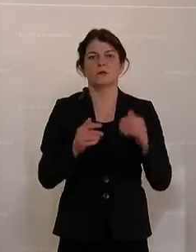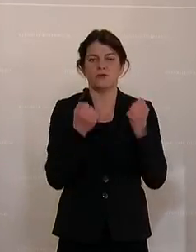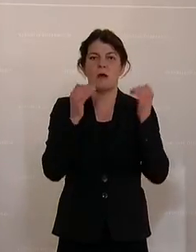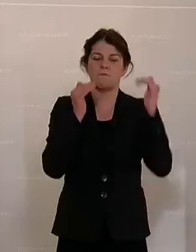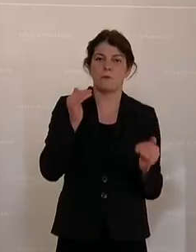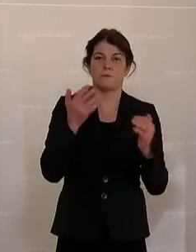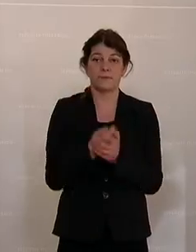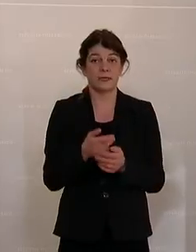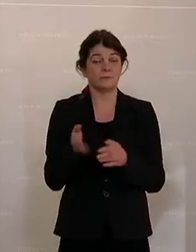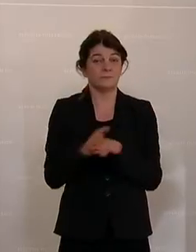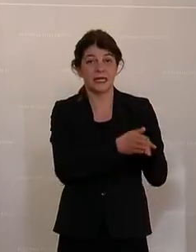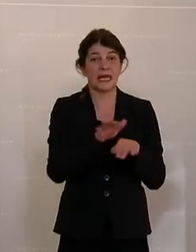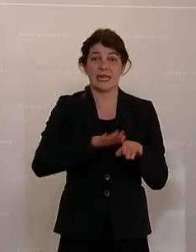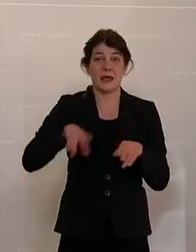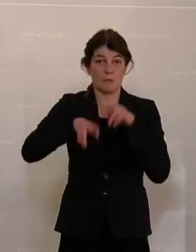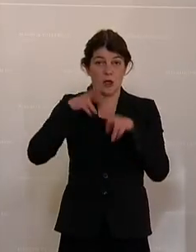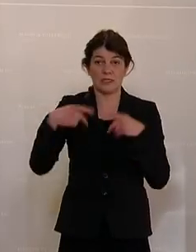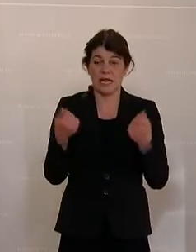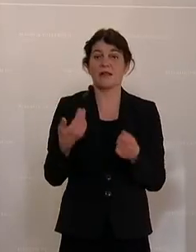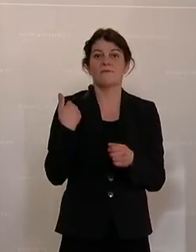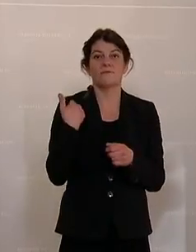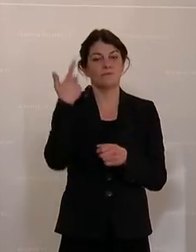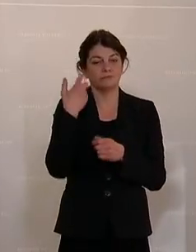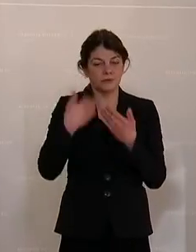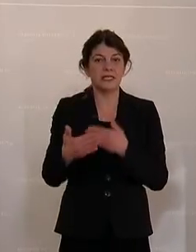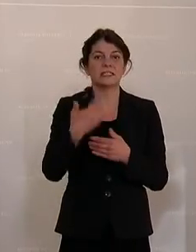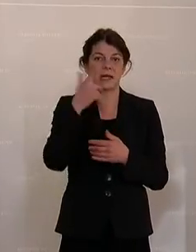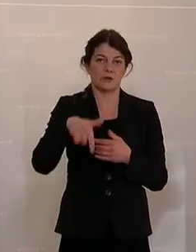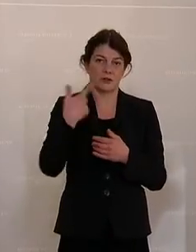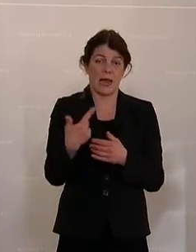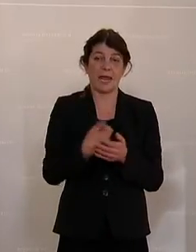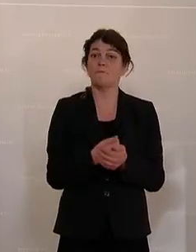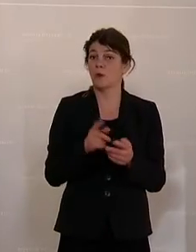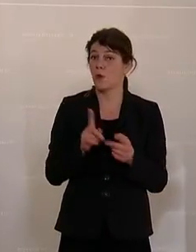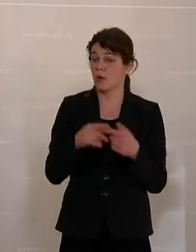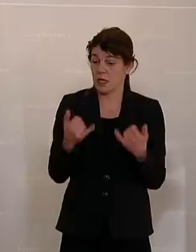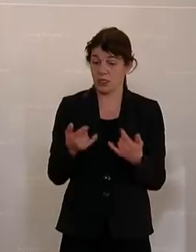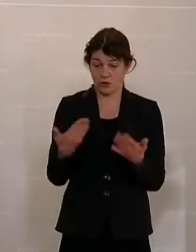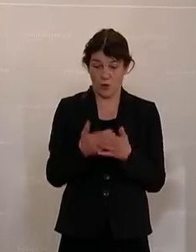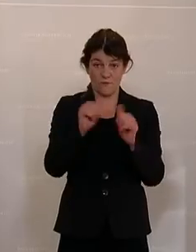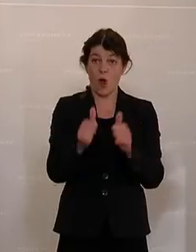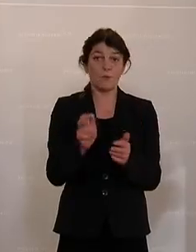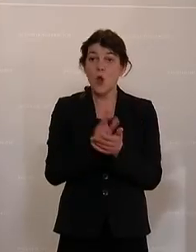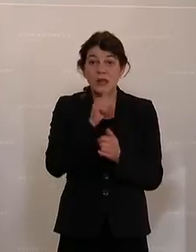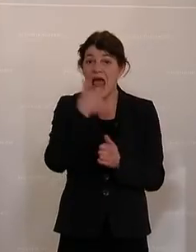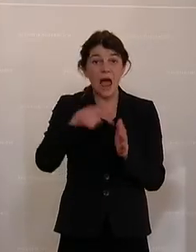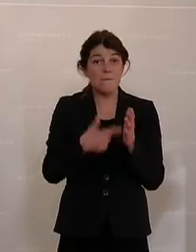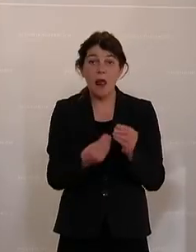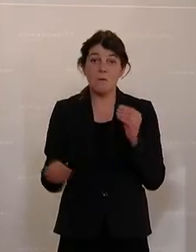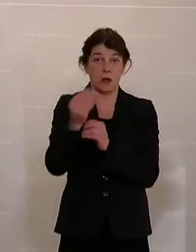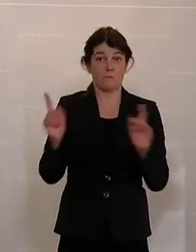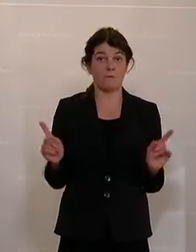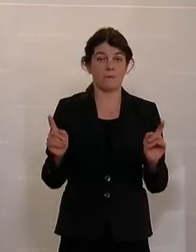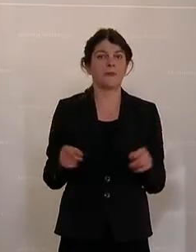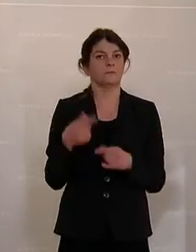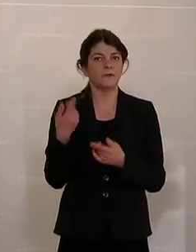zum Kinderbetreuungsgeld. Das wurde 2002 eingeführt und in dieser Form wurde es überhaupt noch nie erhöht. Stattdessen